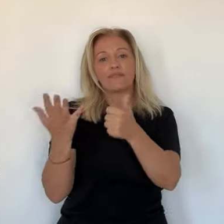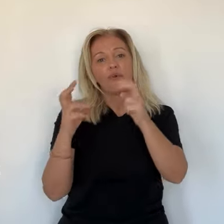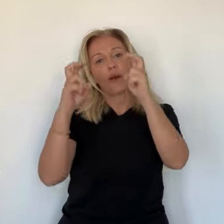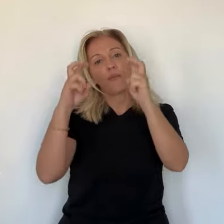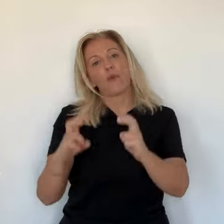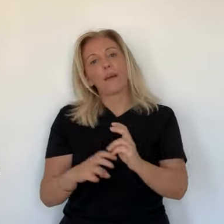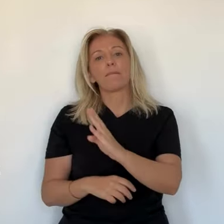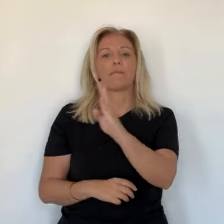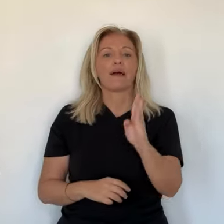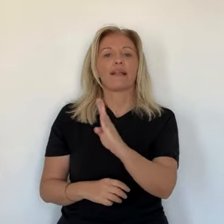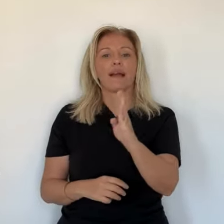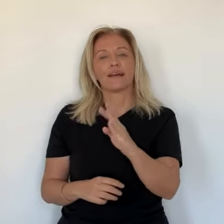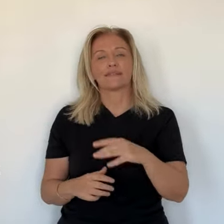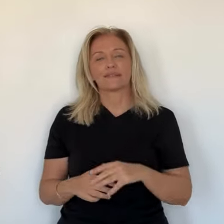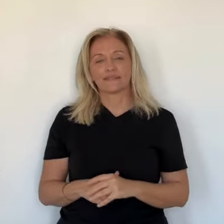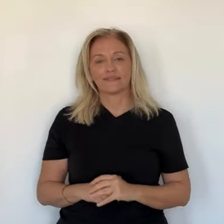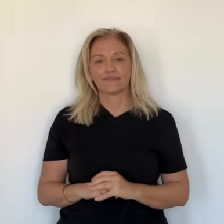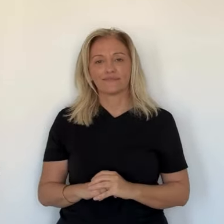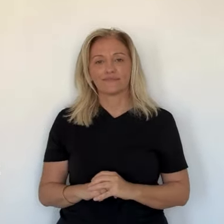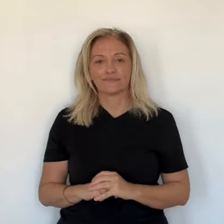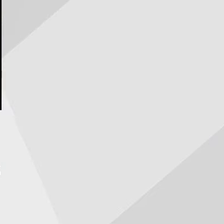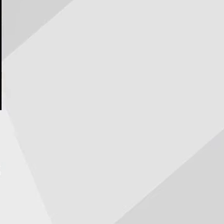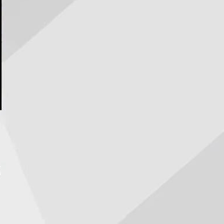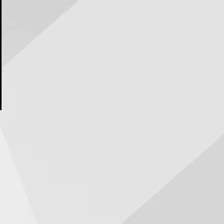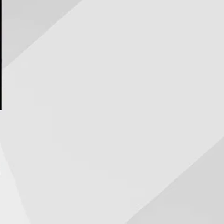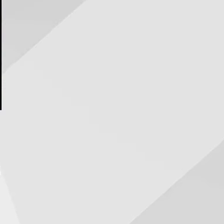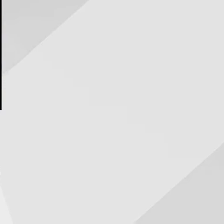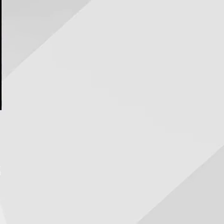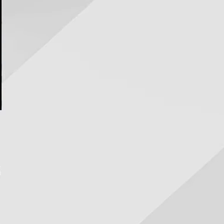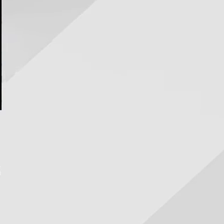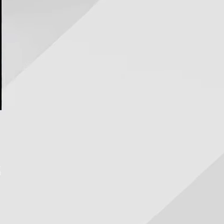Sardaigne et la Crète, cinq fois moins que la Sicile, et six fois moins que les baléares.